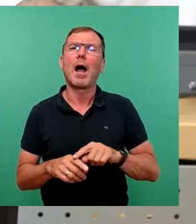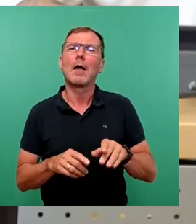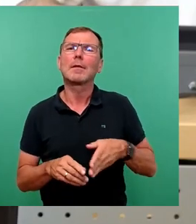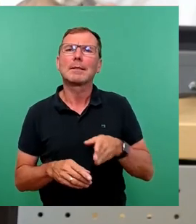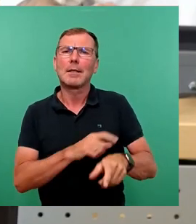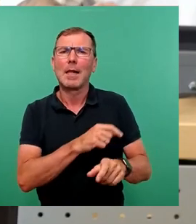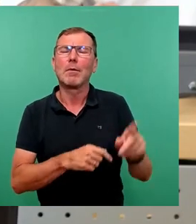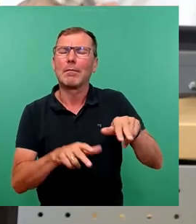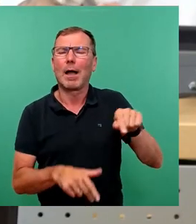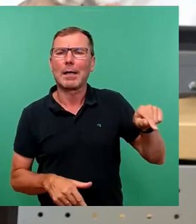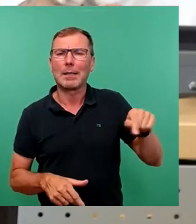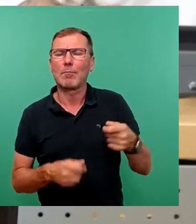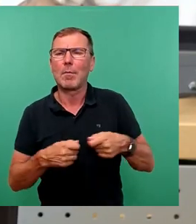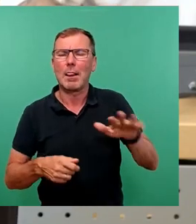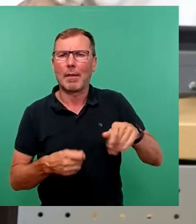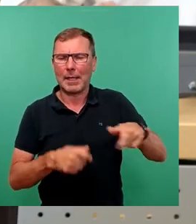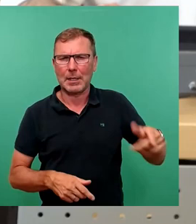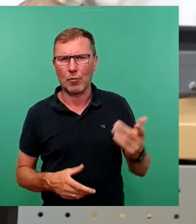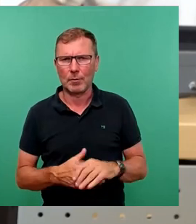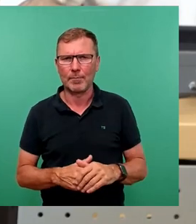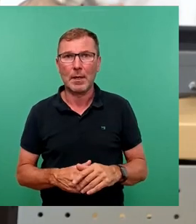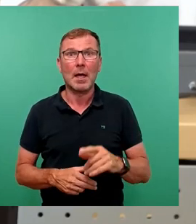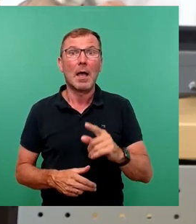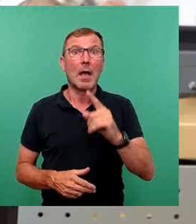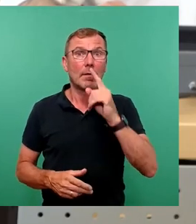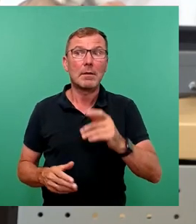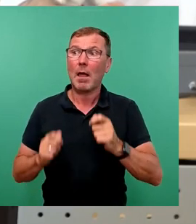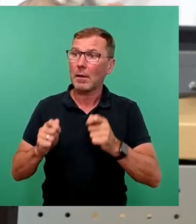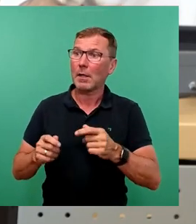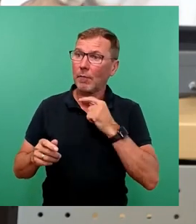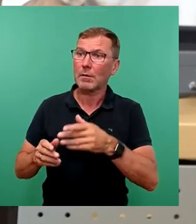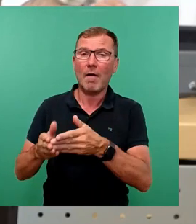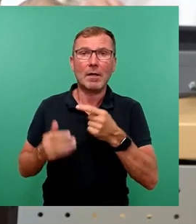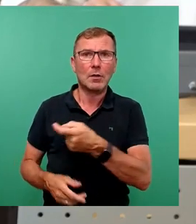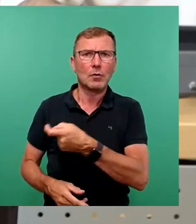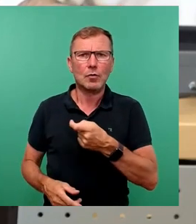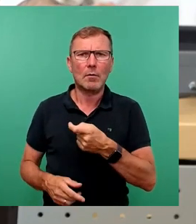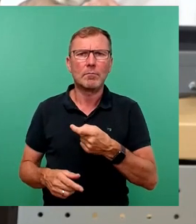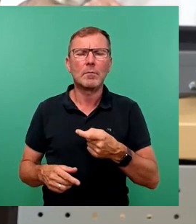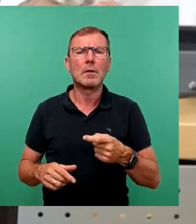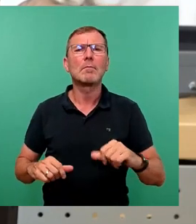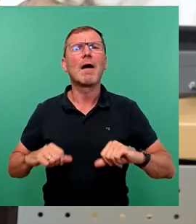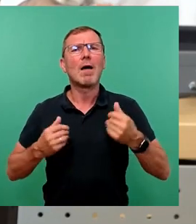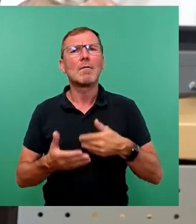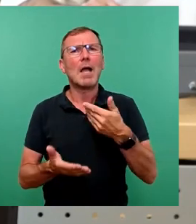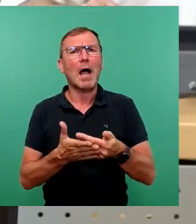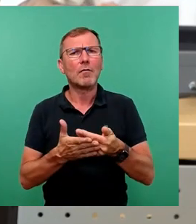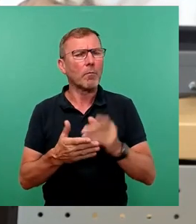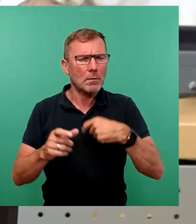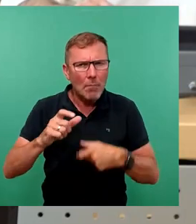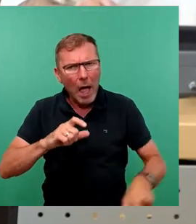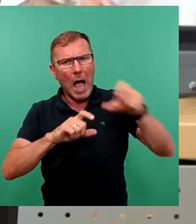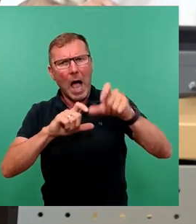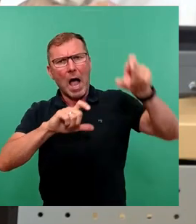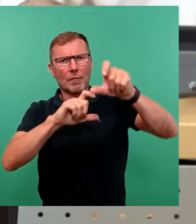immer noch Anträge von Fraktionen kommen, die zum Beispiel auf ein Aufsatteln bei freiwilligen Aufgaben beziehen, dann lässt es